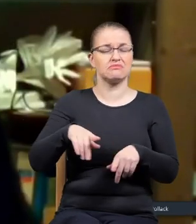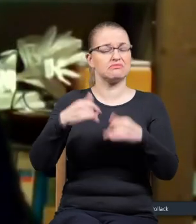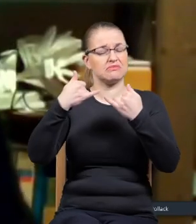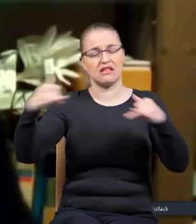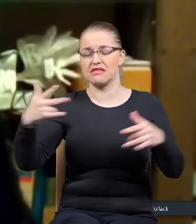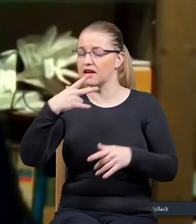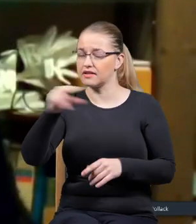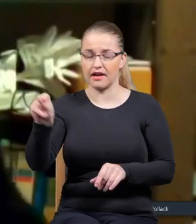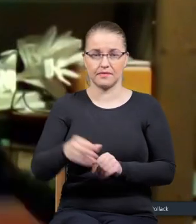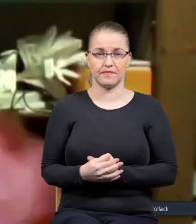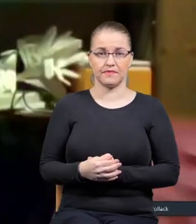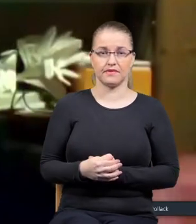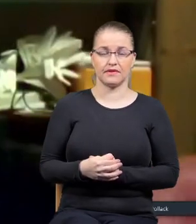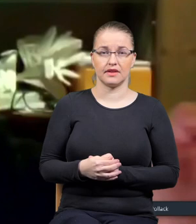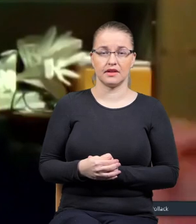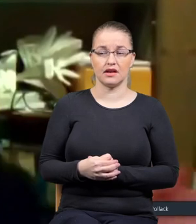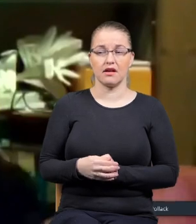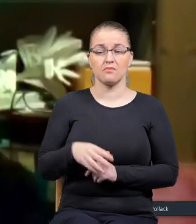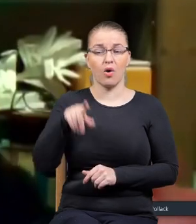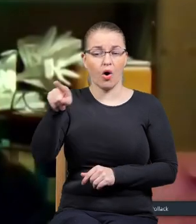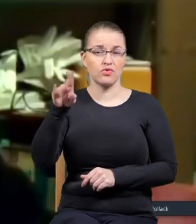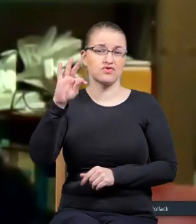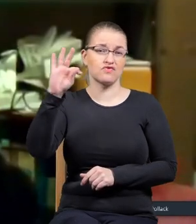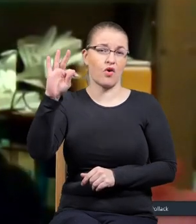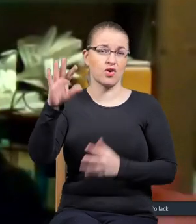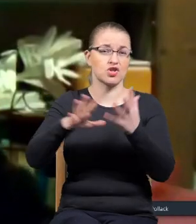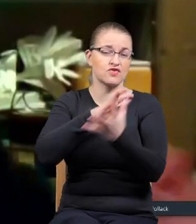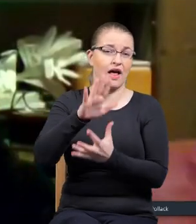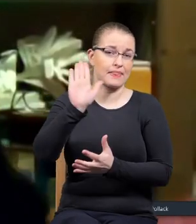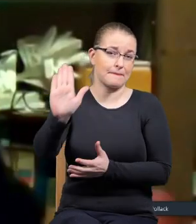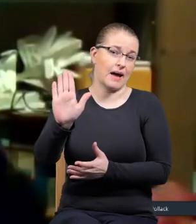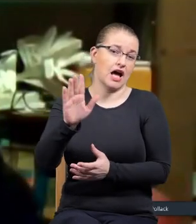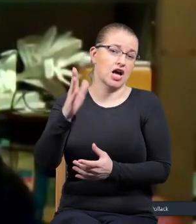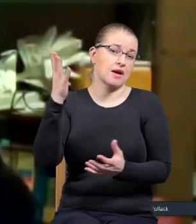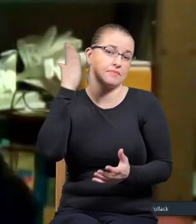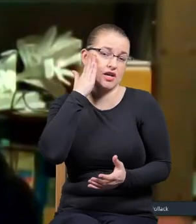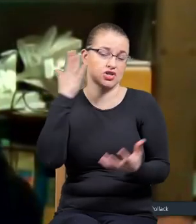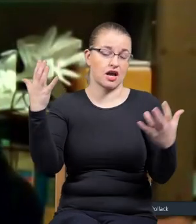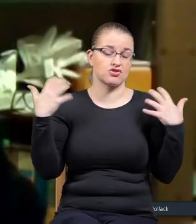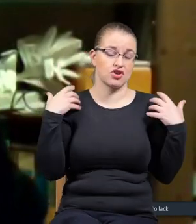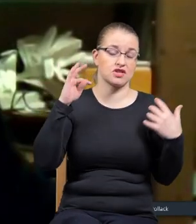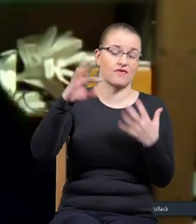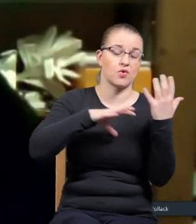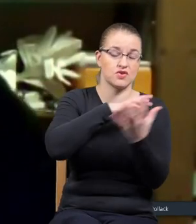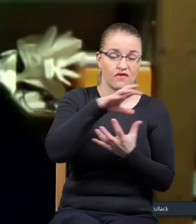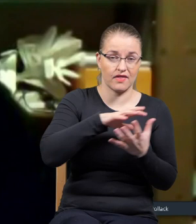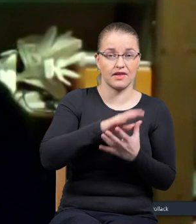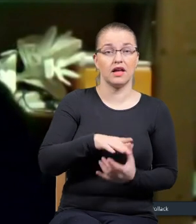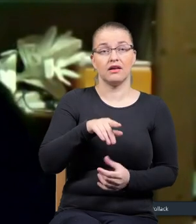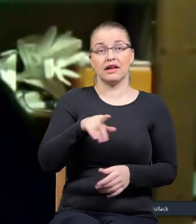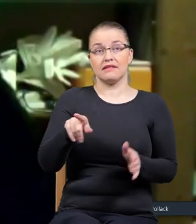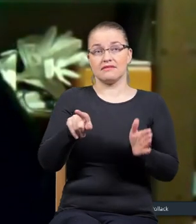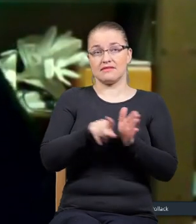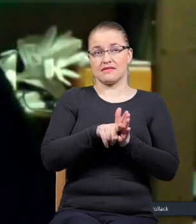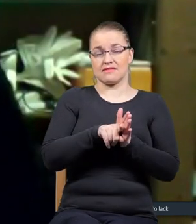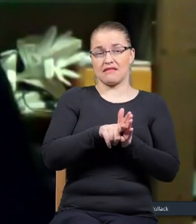dalej. Nie, bo on tam w swoim świecie mieszka i żyje i to jest dla niego,